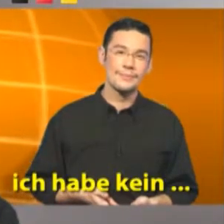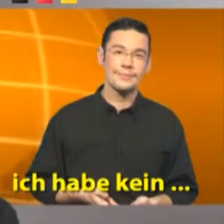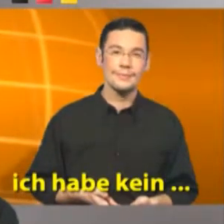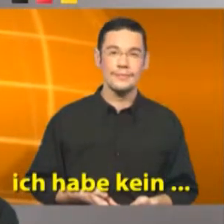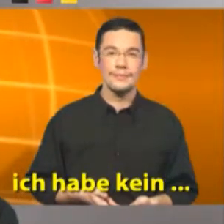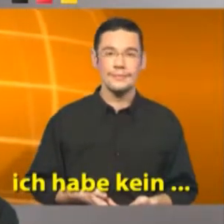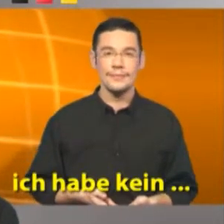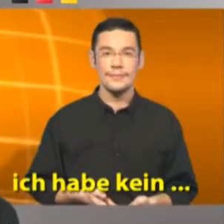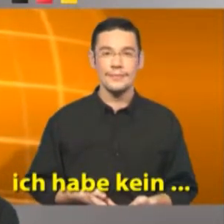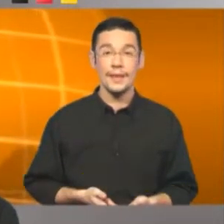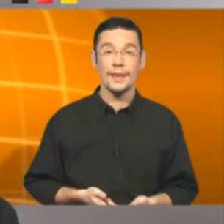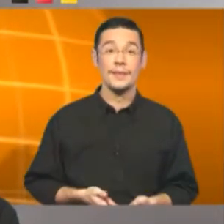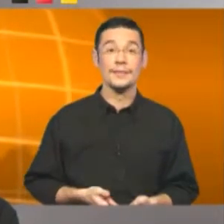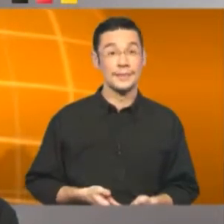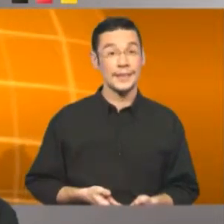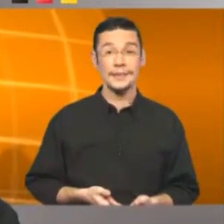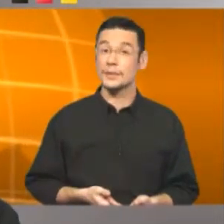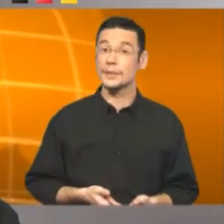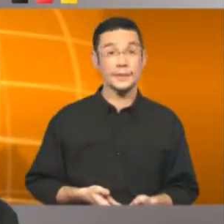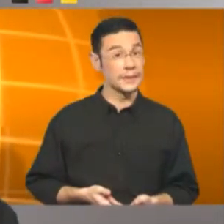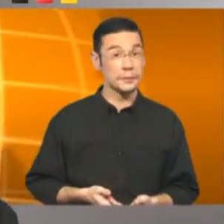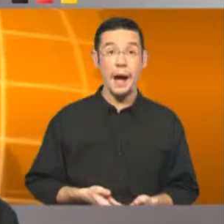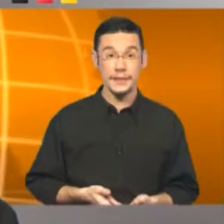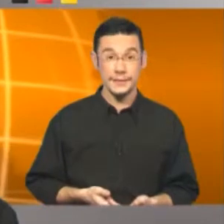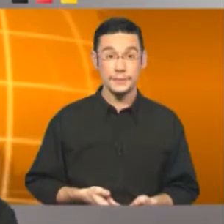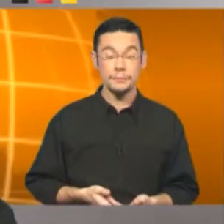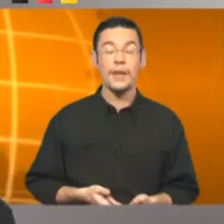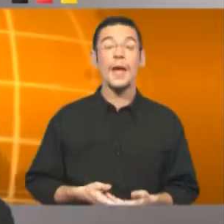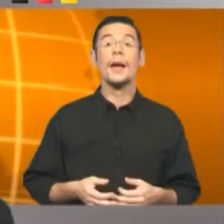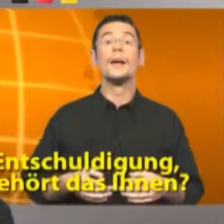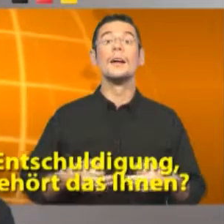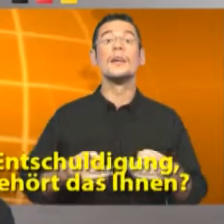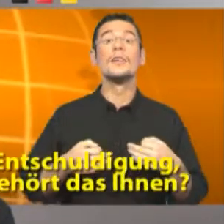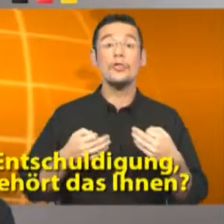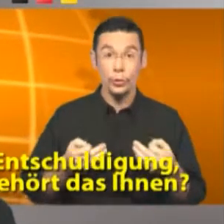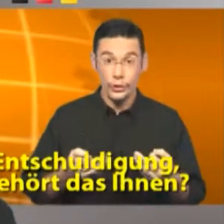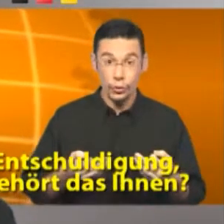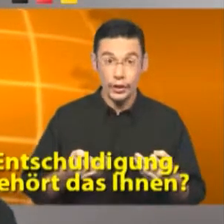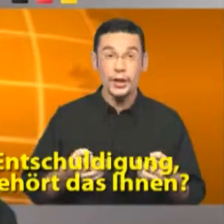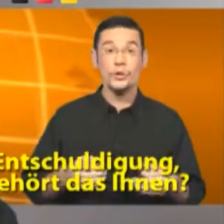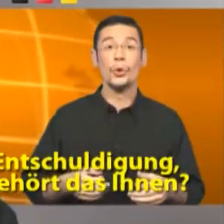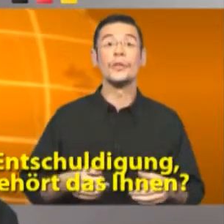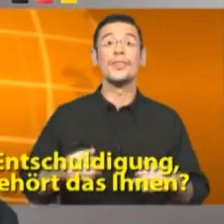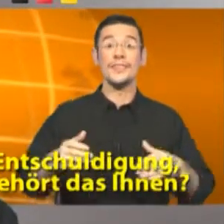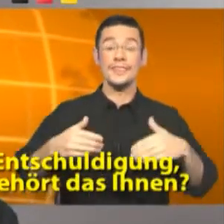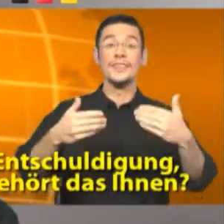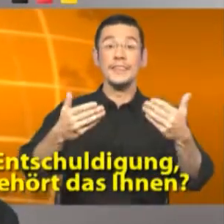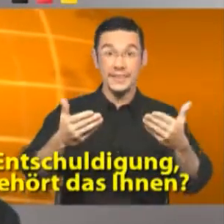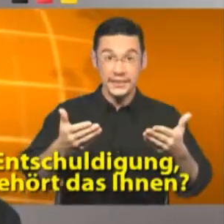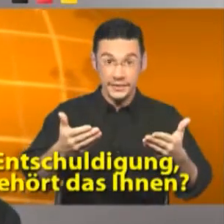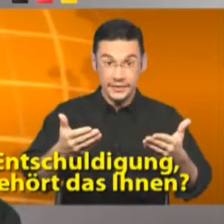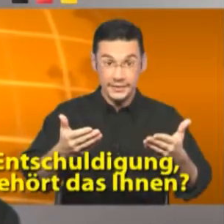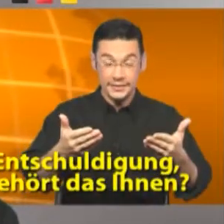Nono Das ist nicht meins. Entschuldigung, gehört das